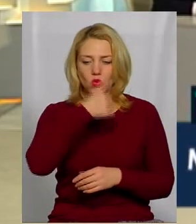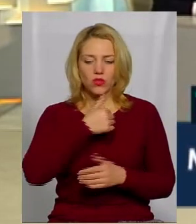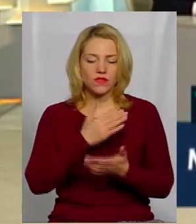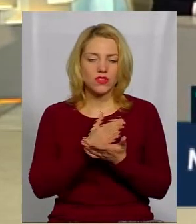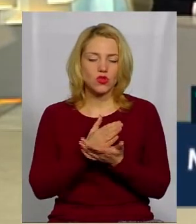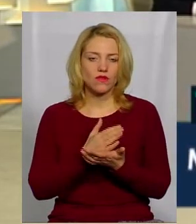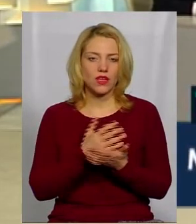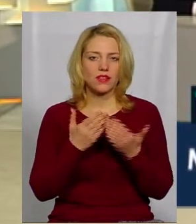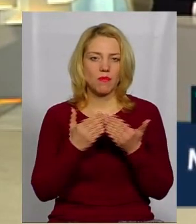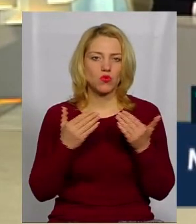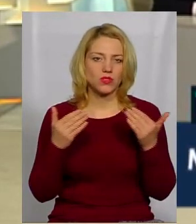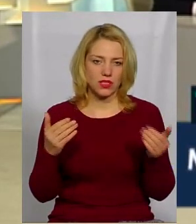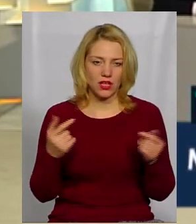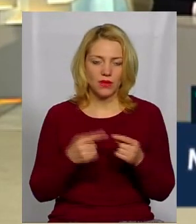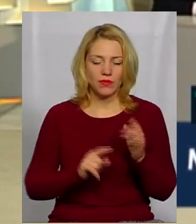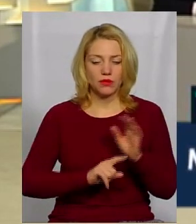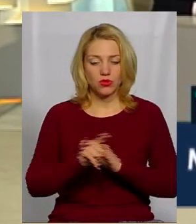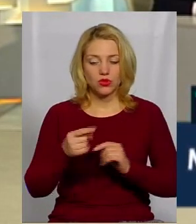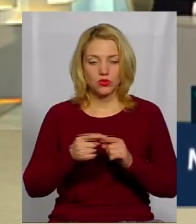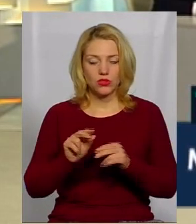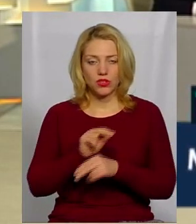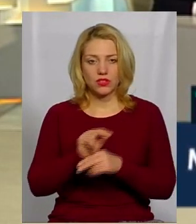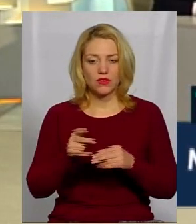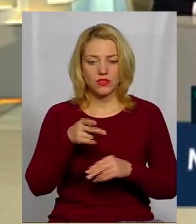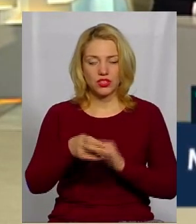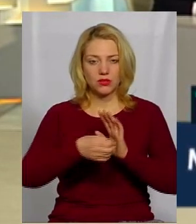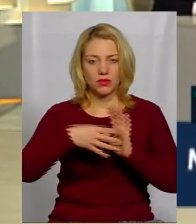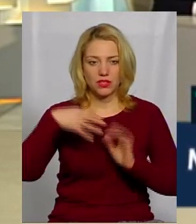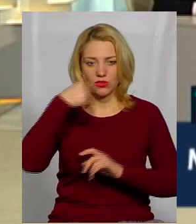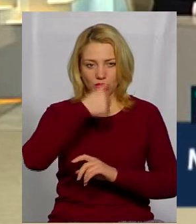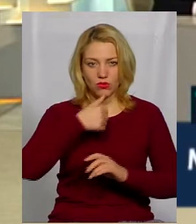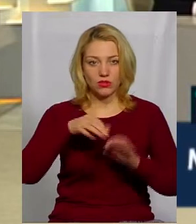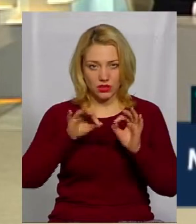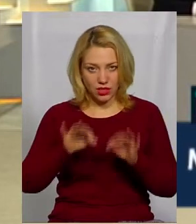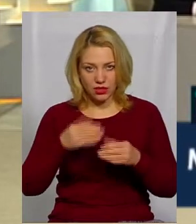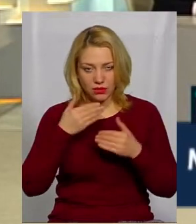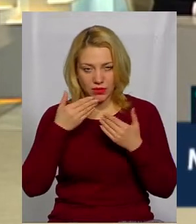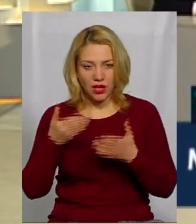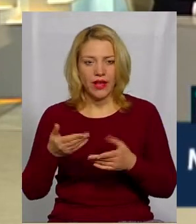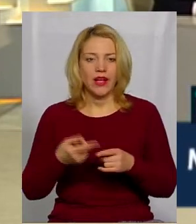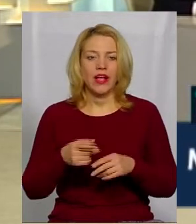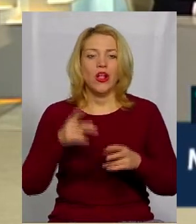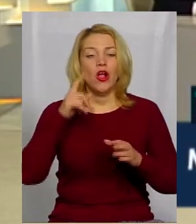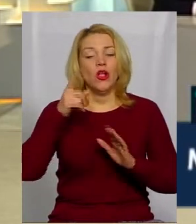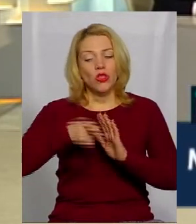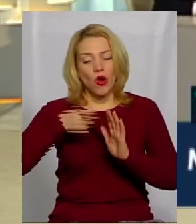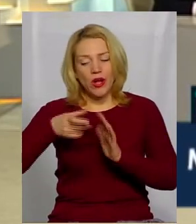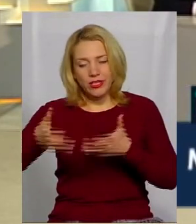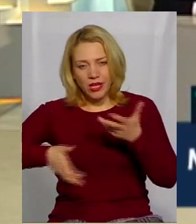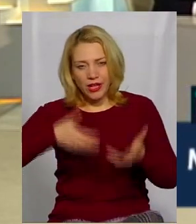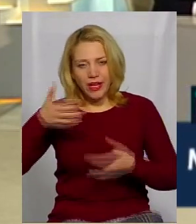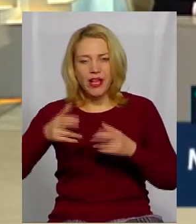І почали цю реставрацію в 2015 році, так? Ні. Раніше? Дослідження фортеці